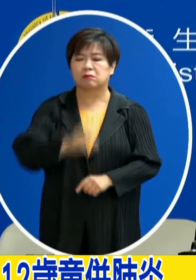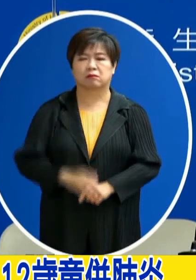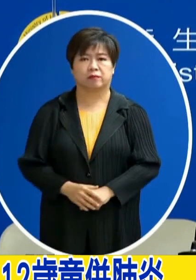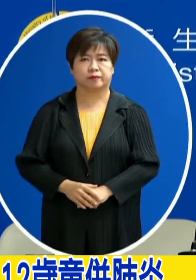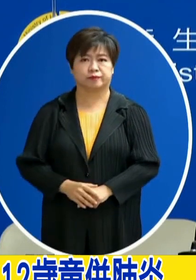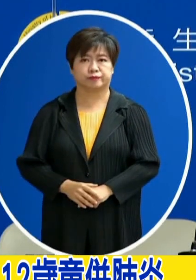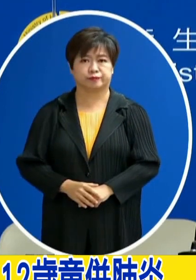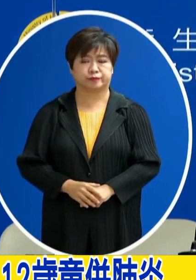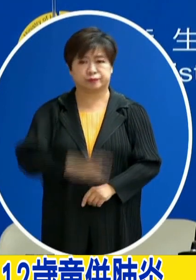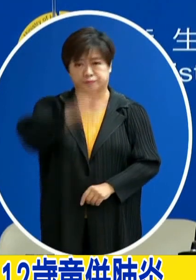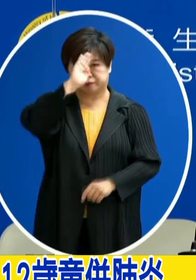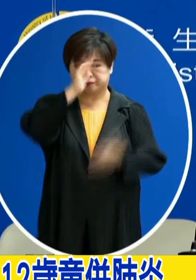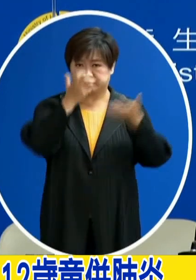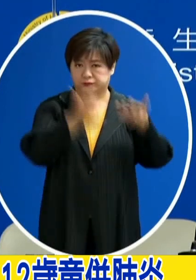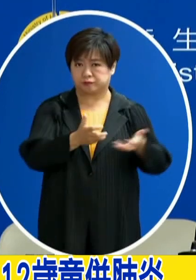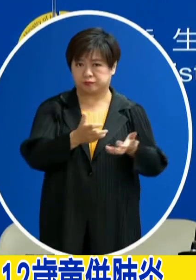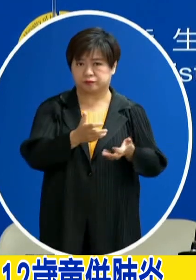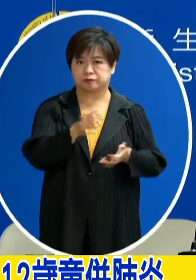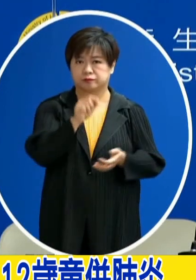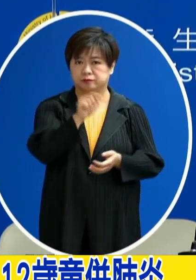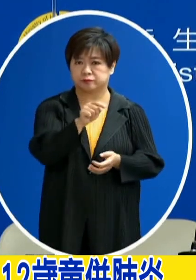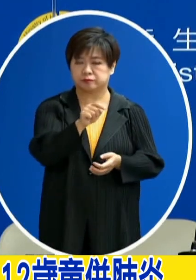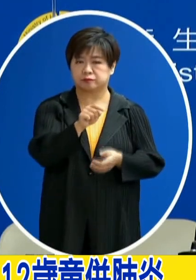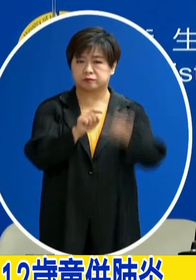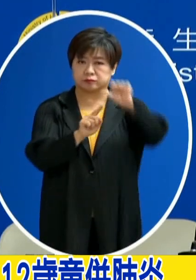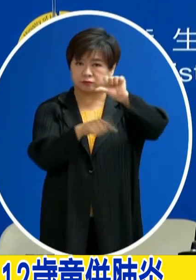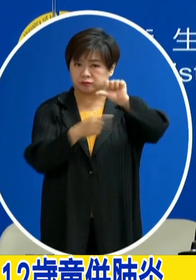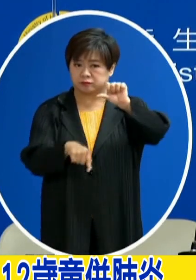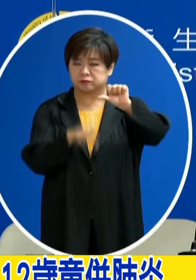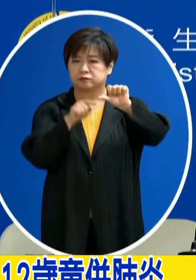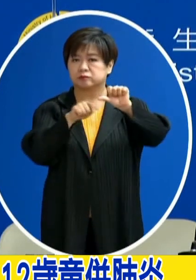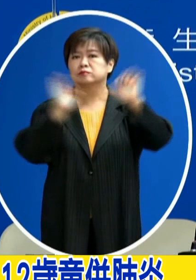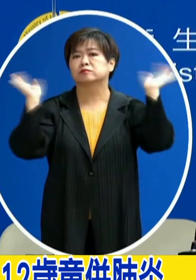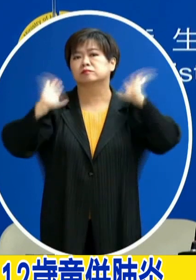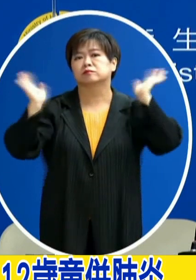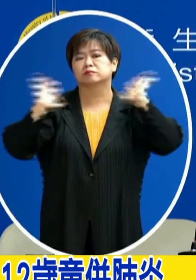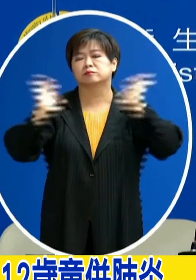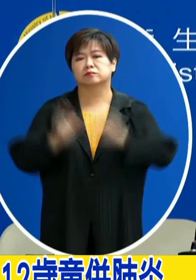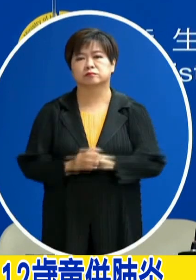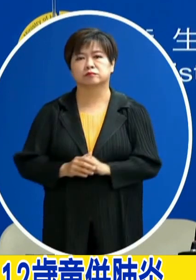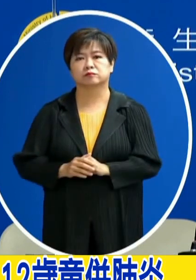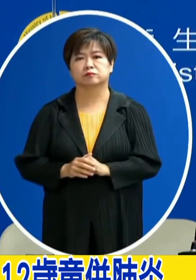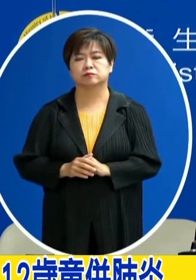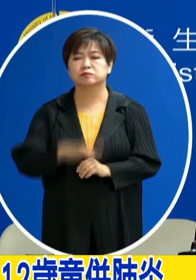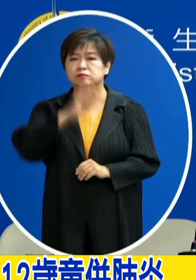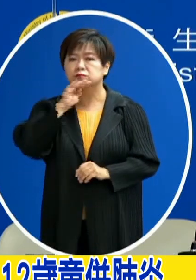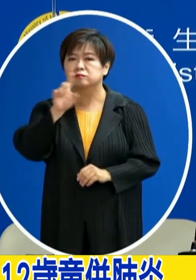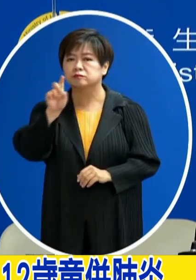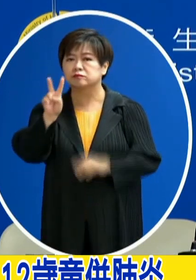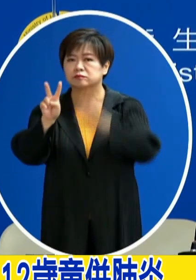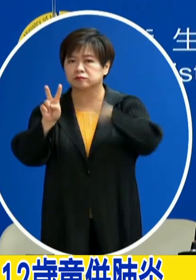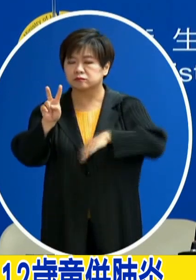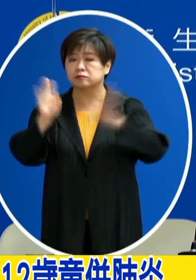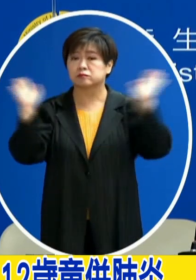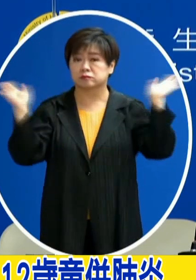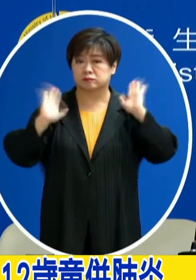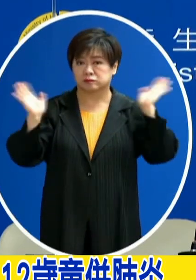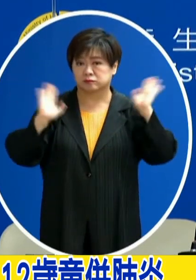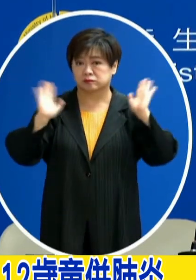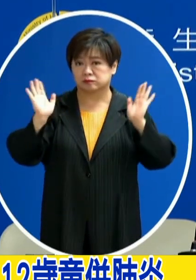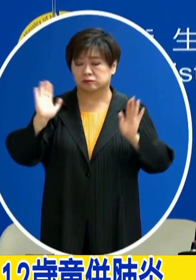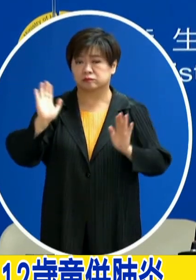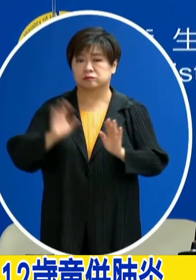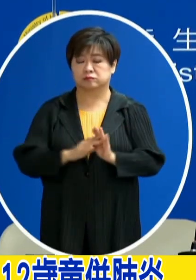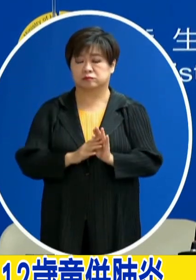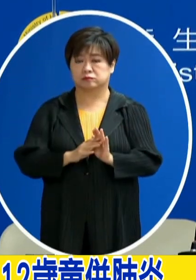在重症的部分有五位的這個小朋友都是這個12歲以下的 那其中有四